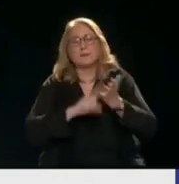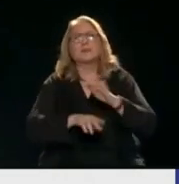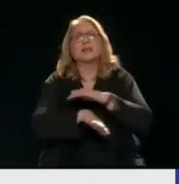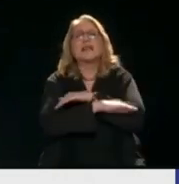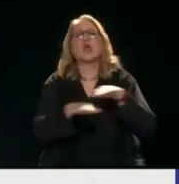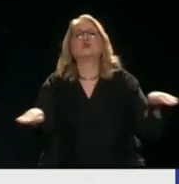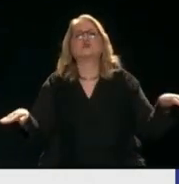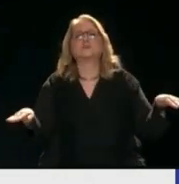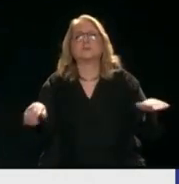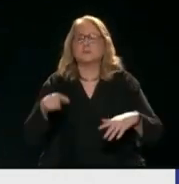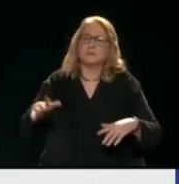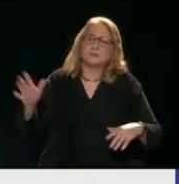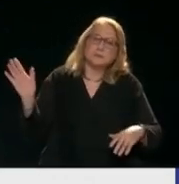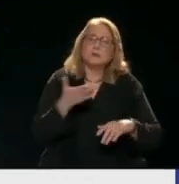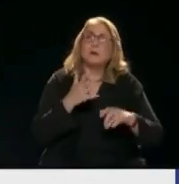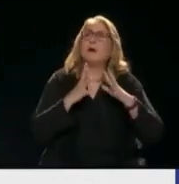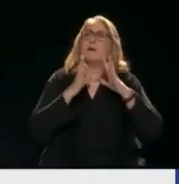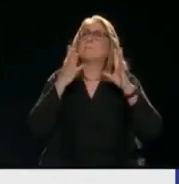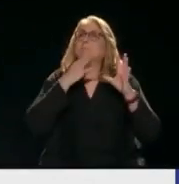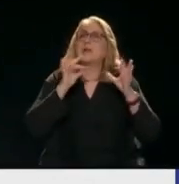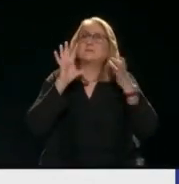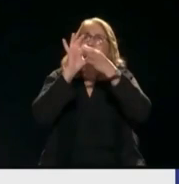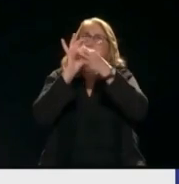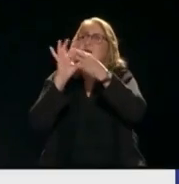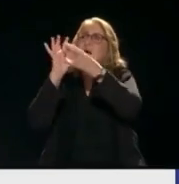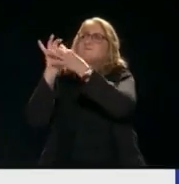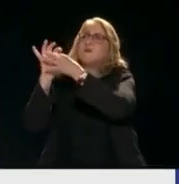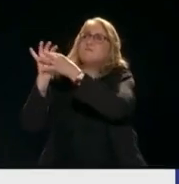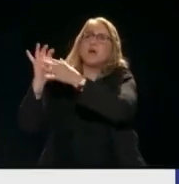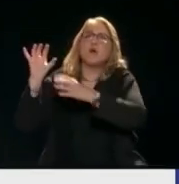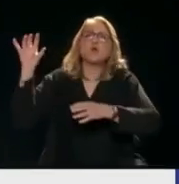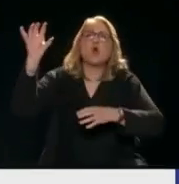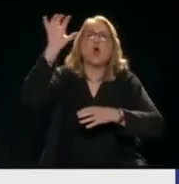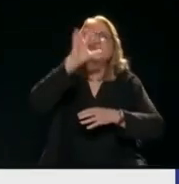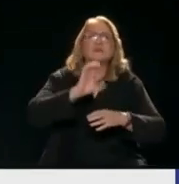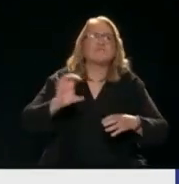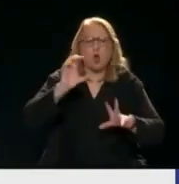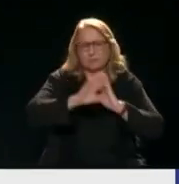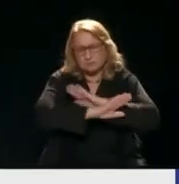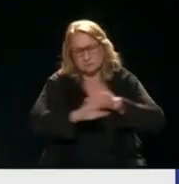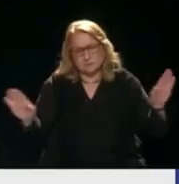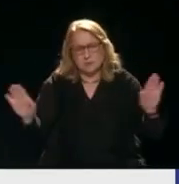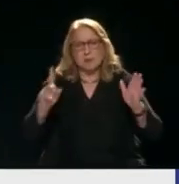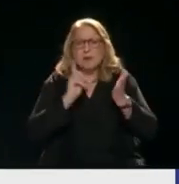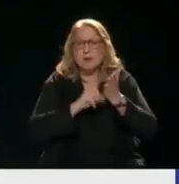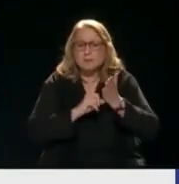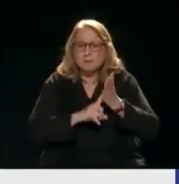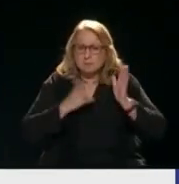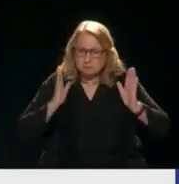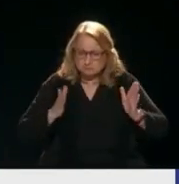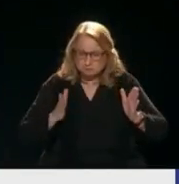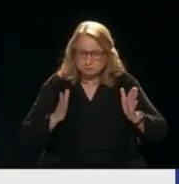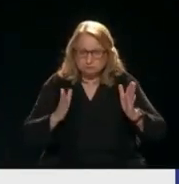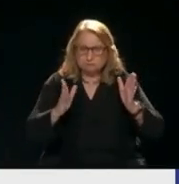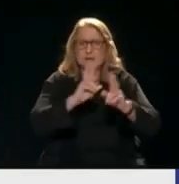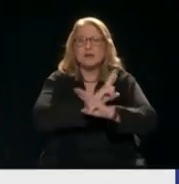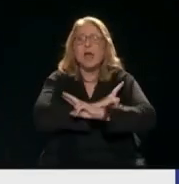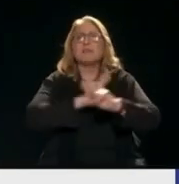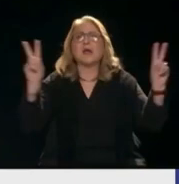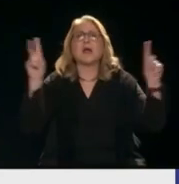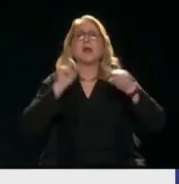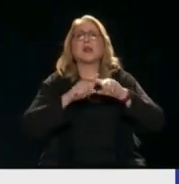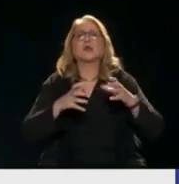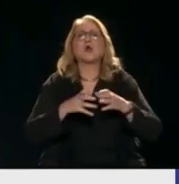Έτσι όπως είναι στη γραμματεία μας Με κρίση και αρχή ο πολίτης Γνωρίζοντας τι πρέπει να κάνουμε Και